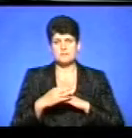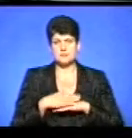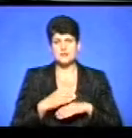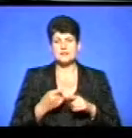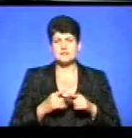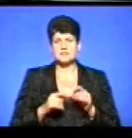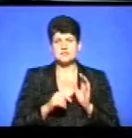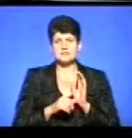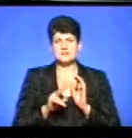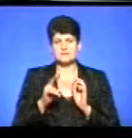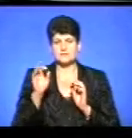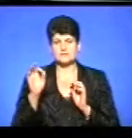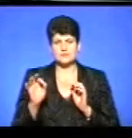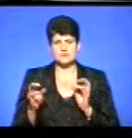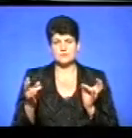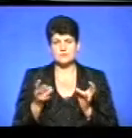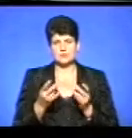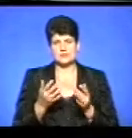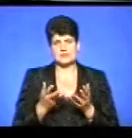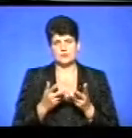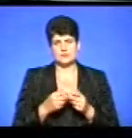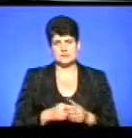62% від необхідної кількості.